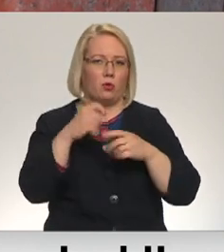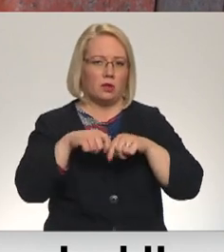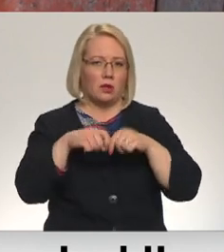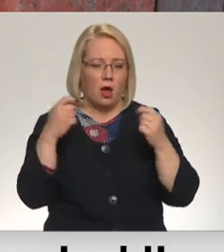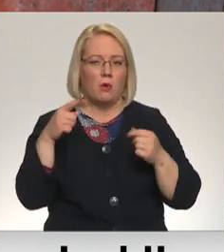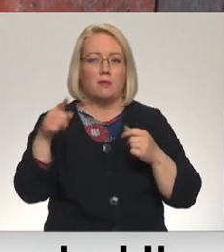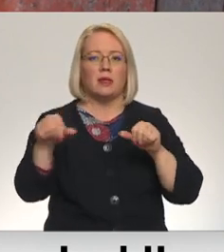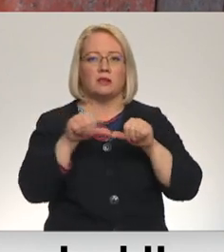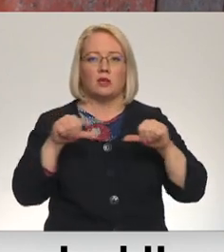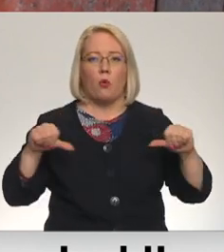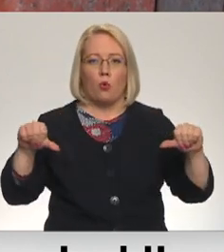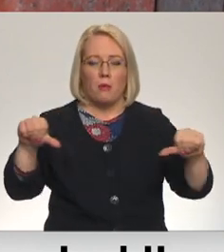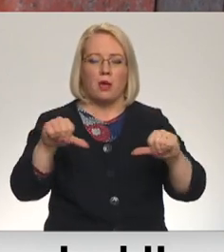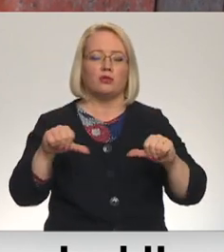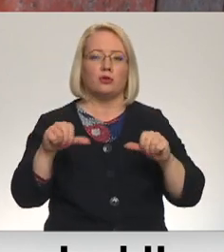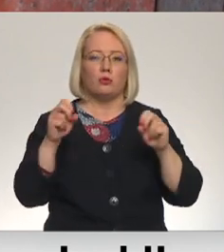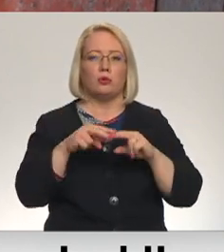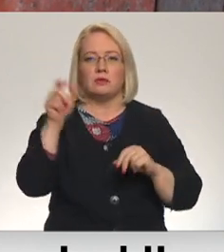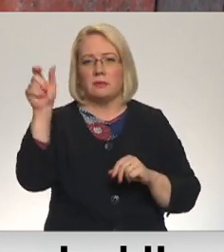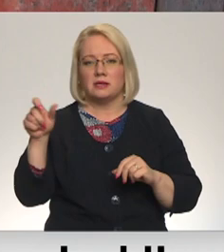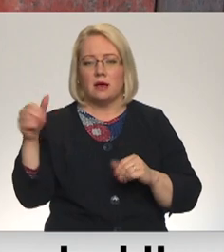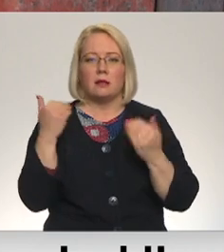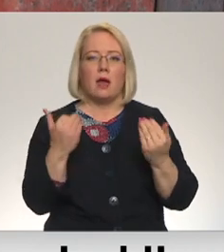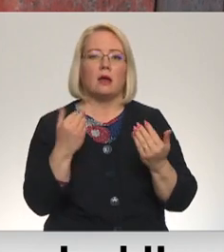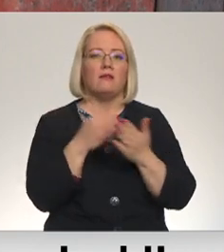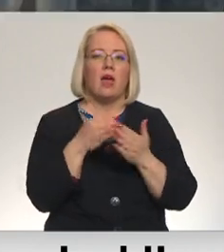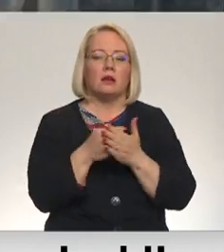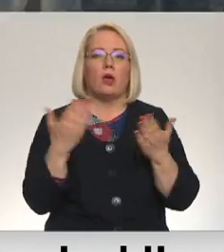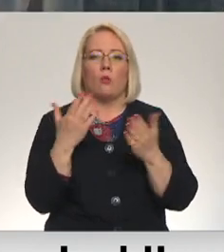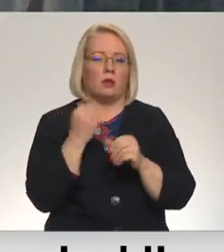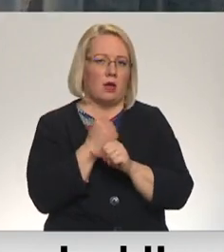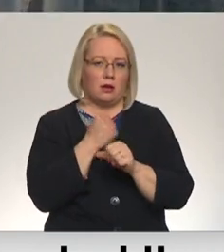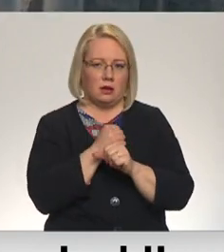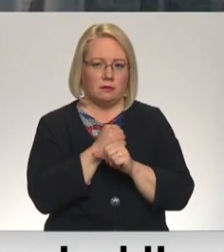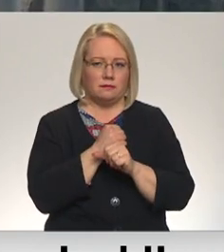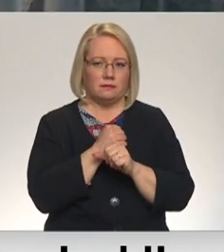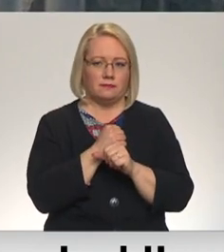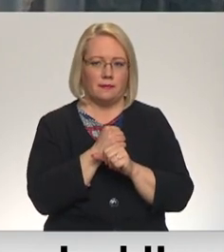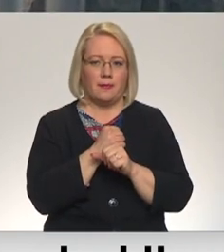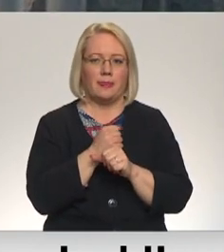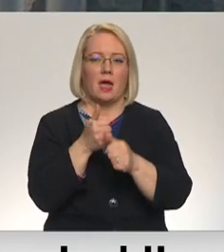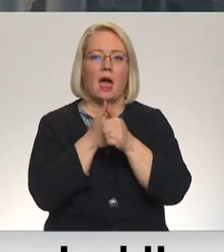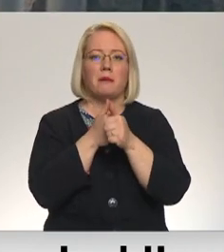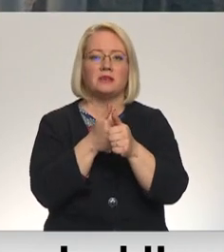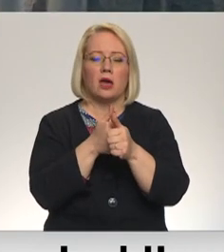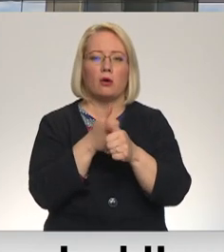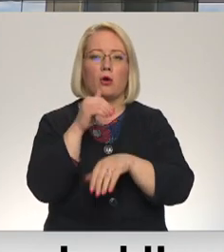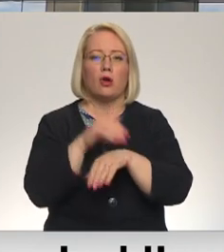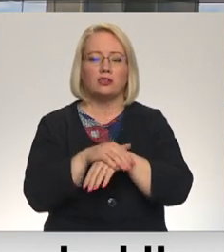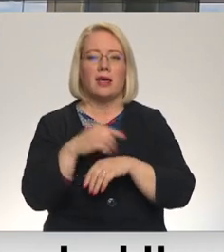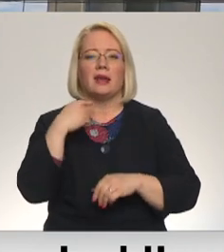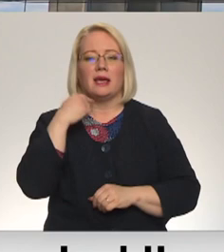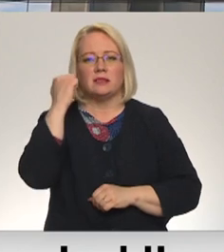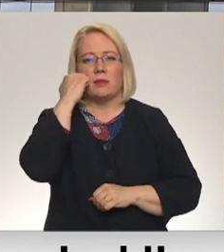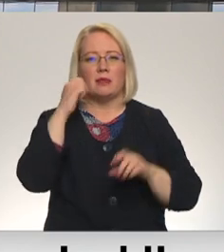šobrīd ir norobežotas un attiecīgi speciālisti šobrīd vērtēs, to var viņām darīt. Apsakojumā konstatēto Rīgas